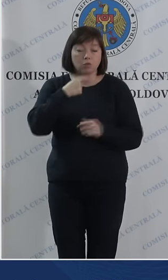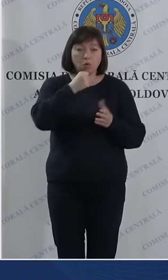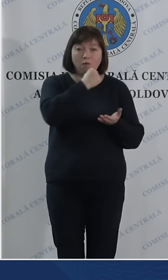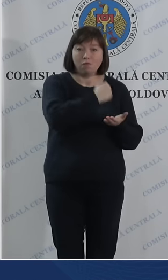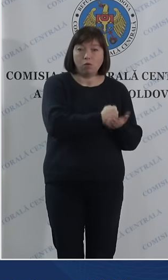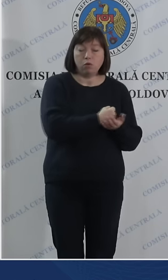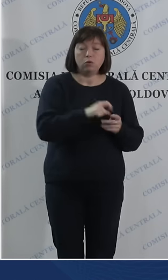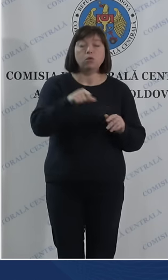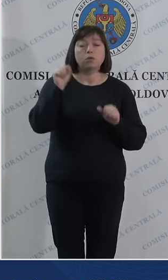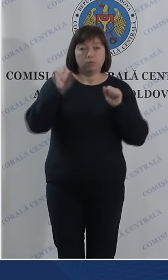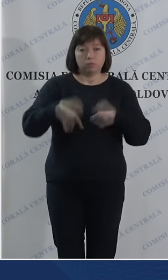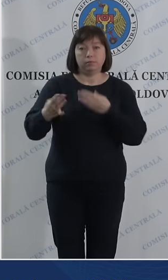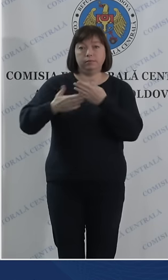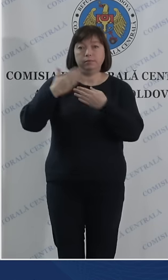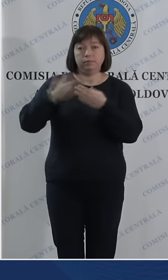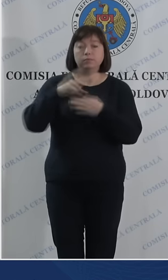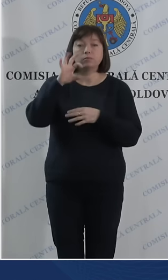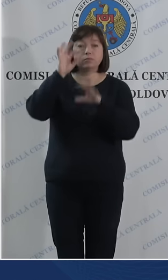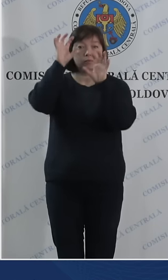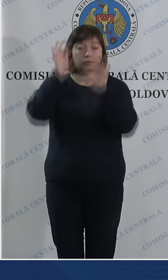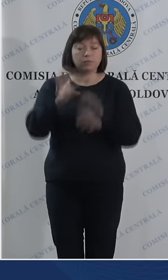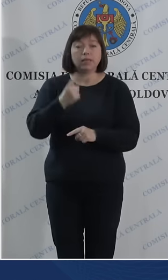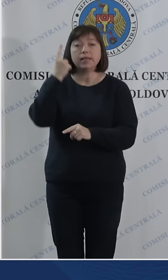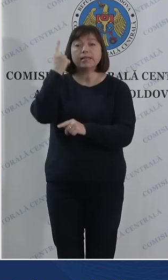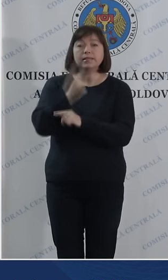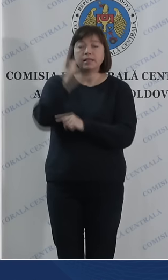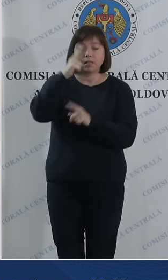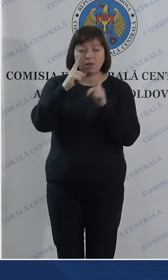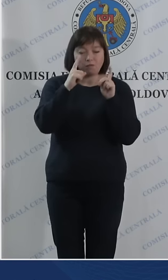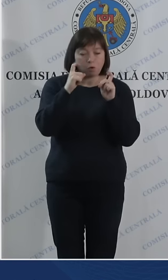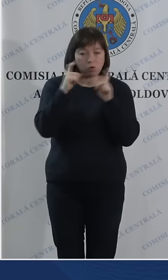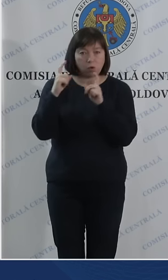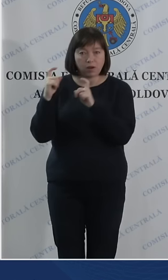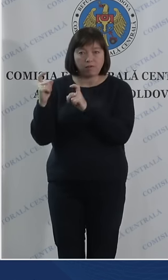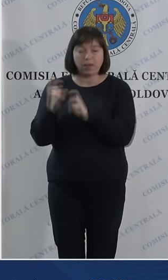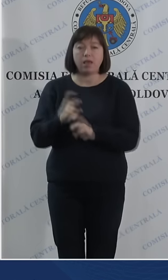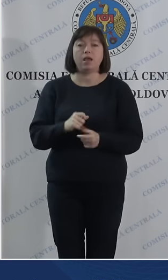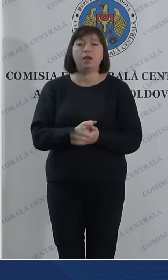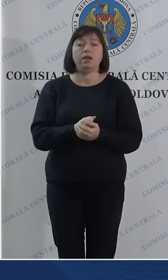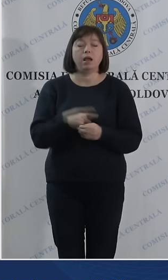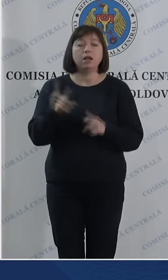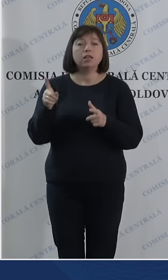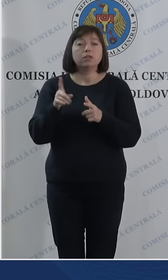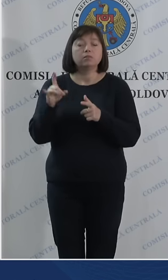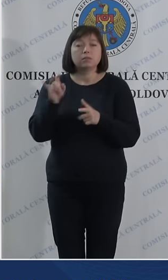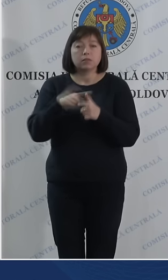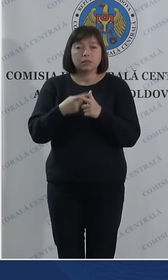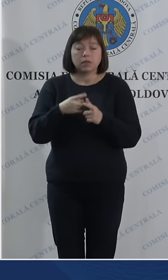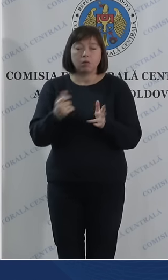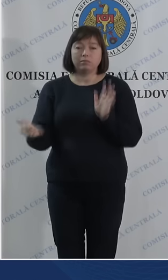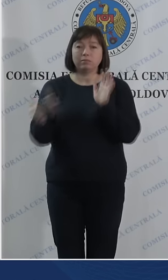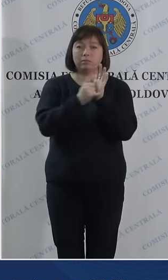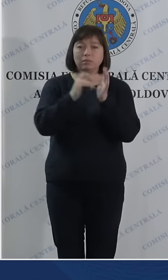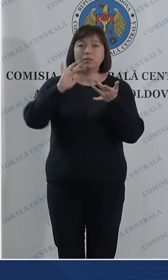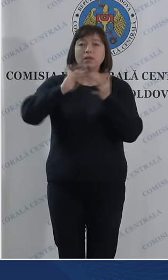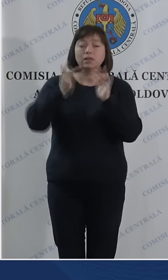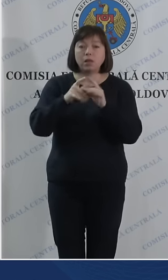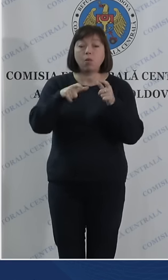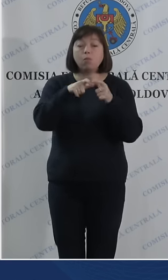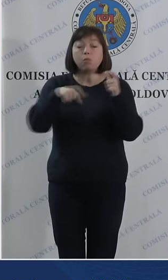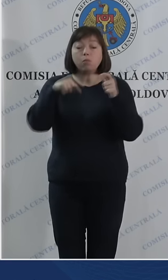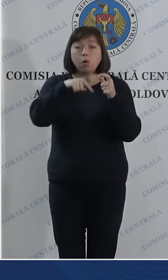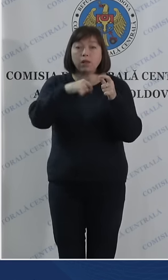pedepsește conform legei. Se interzice fotografierea, plasarea pe rețele de socializare a